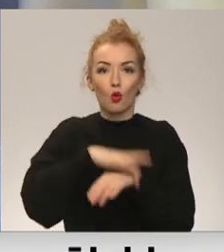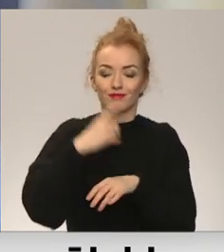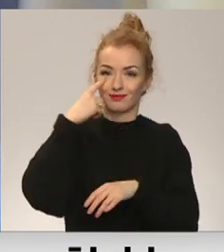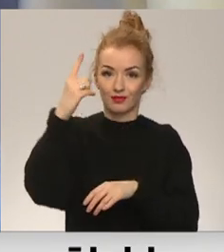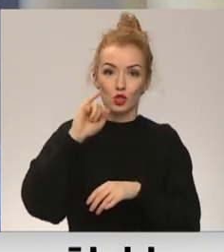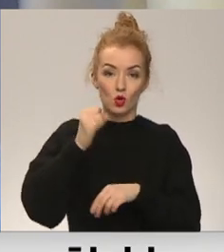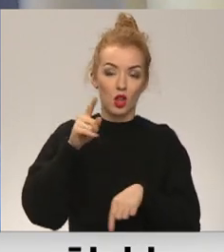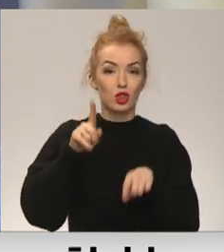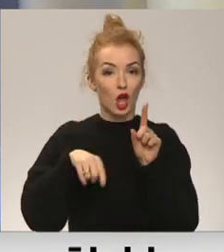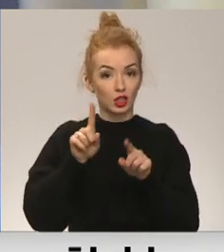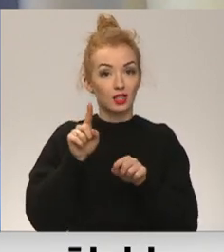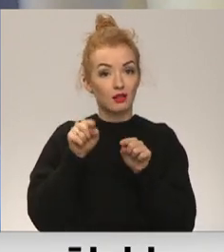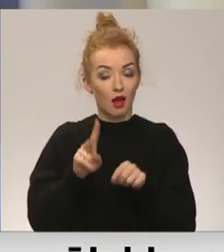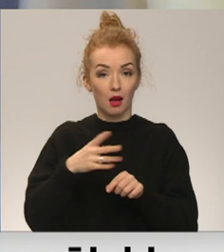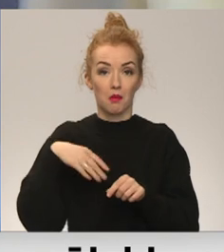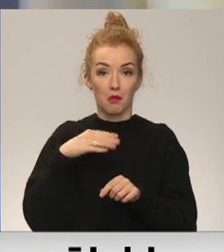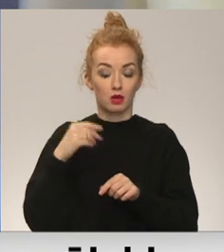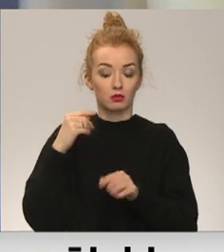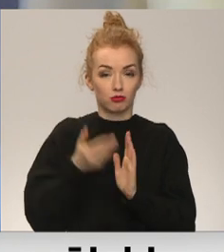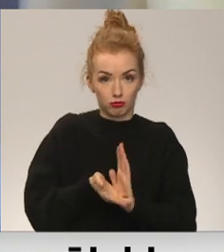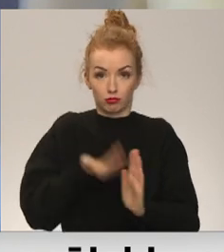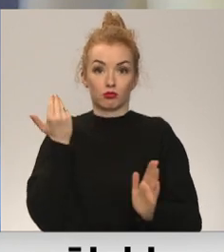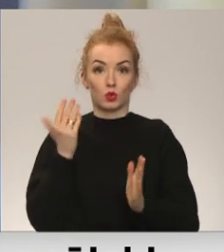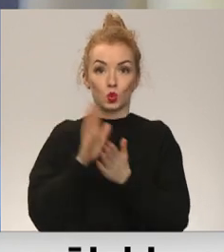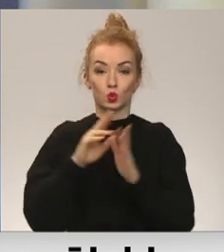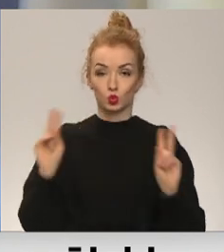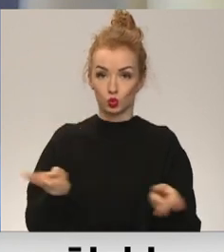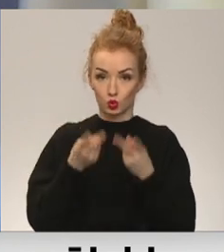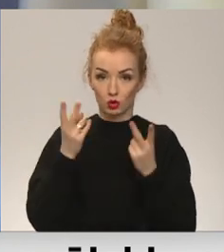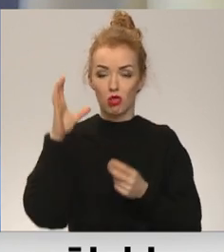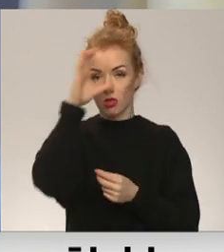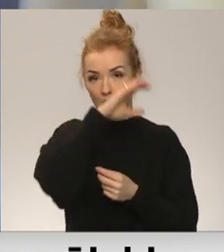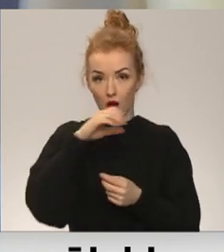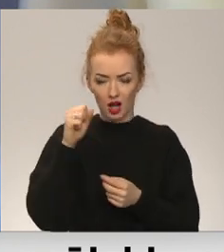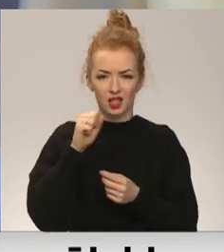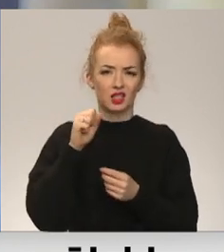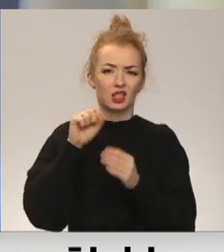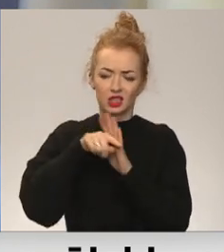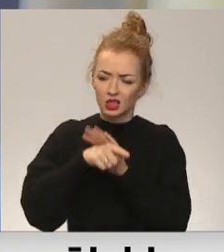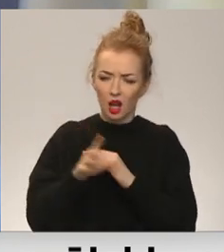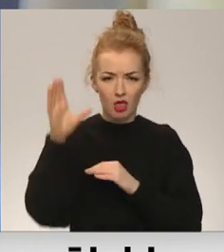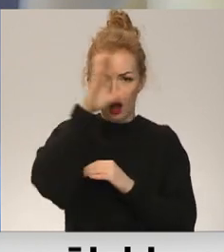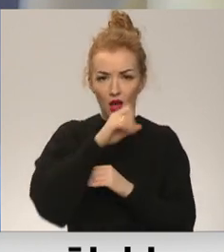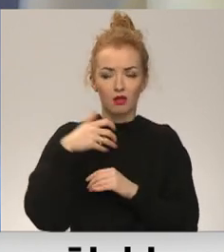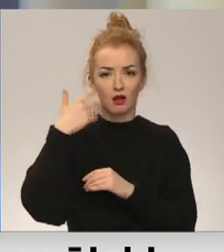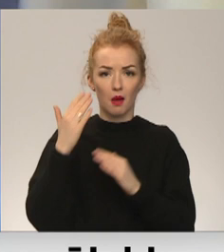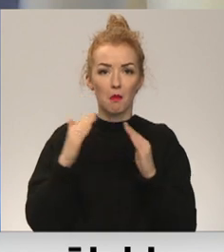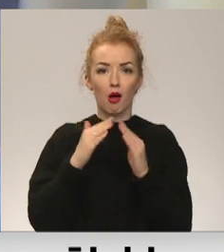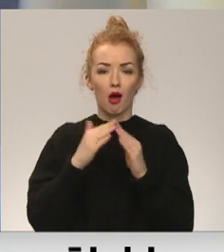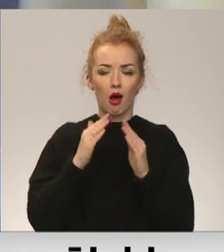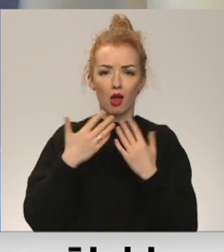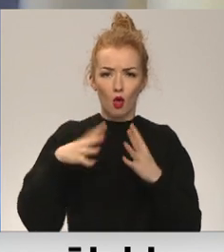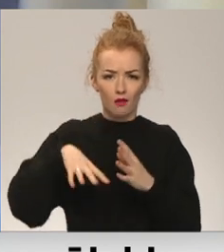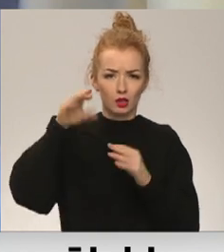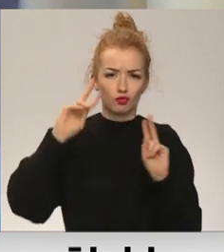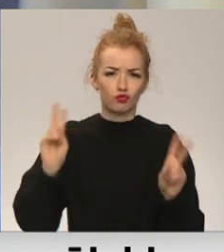nereti ir tā, ka mēs saņemam izsaukumu uz ugunsgrēku naktī, dziļā naktī, kad jau māja deg pilnās